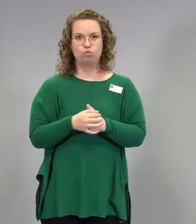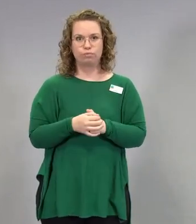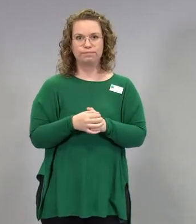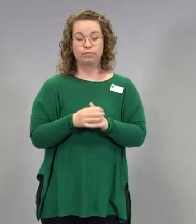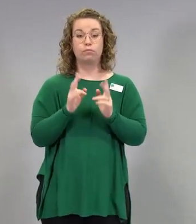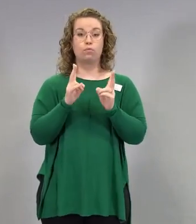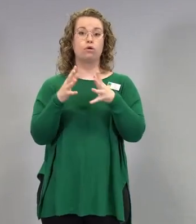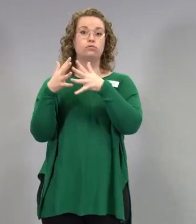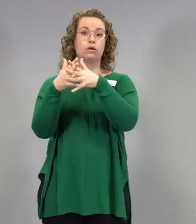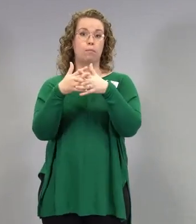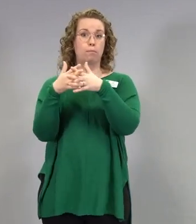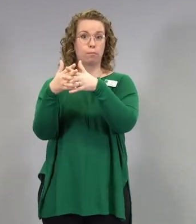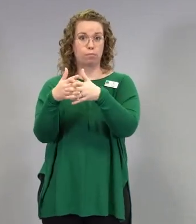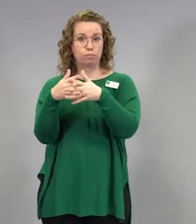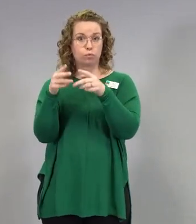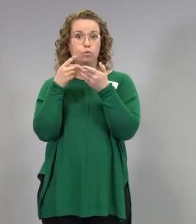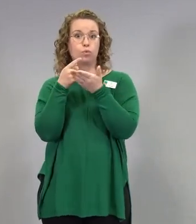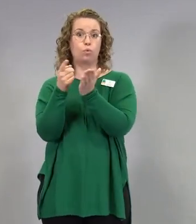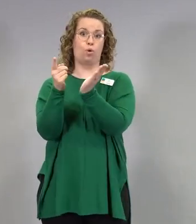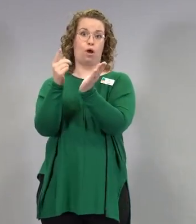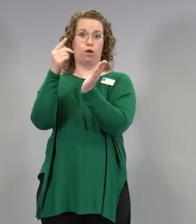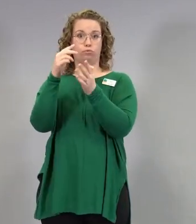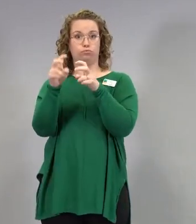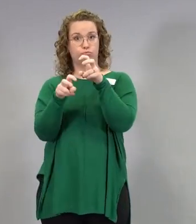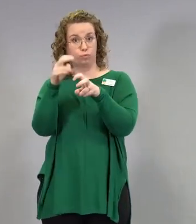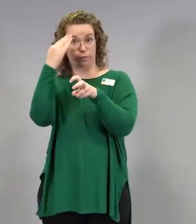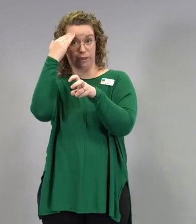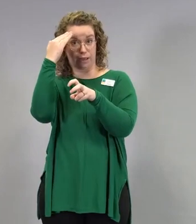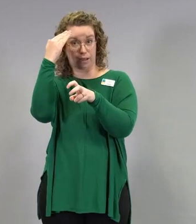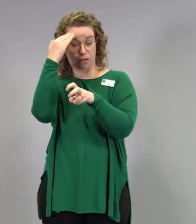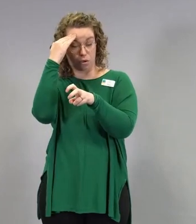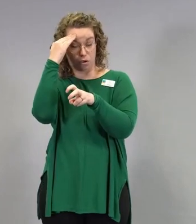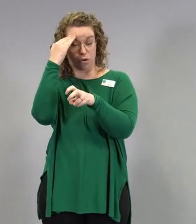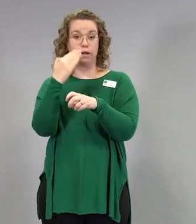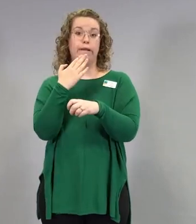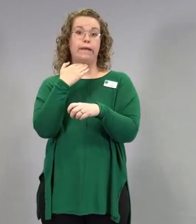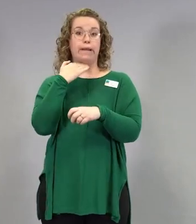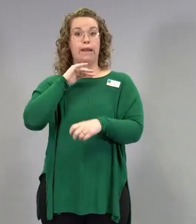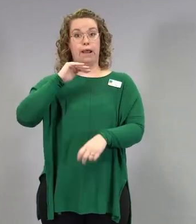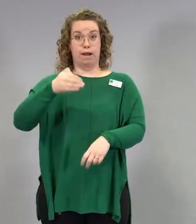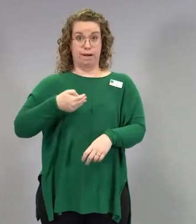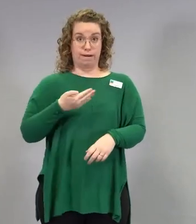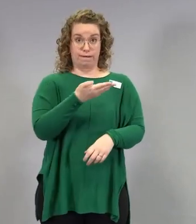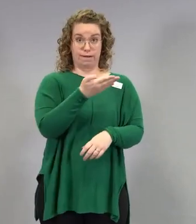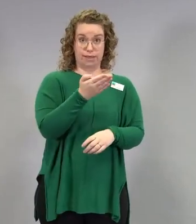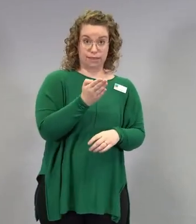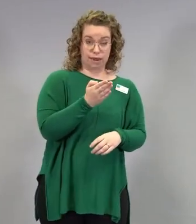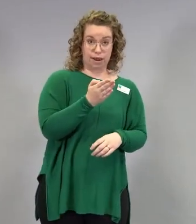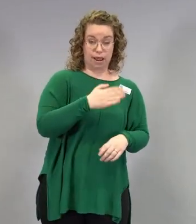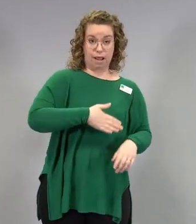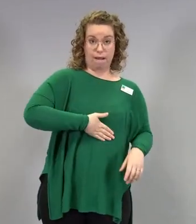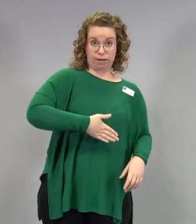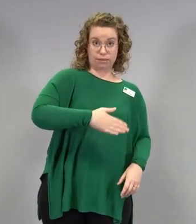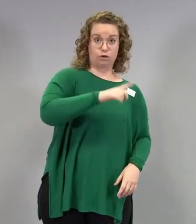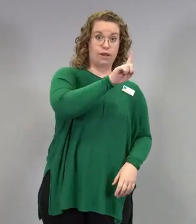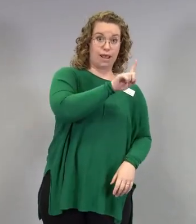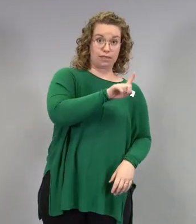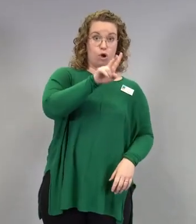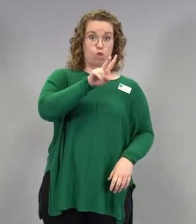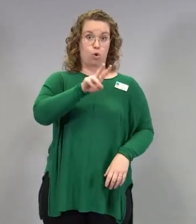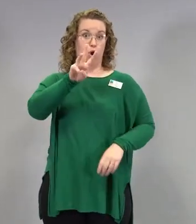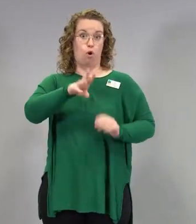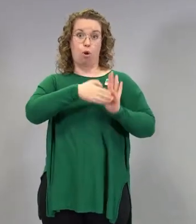kertovat siitä, että jos naiselle on annettu rokoteraskauden ensimmäisessä, toisessa tai kolmannessa